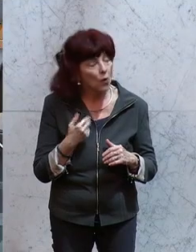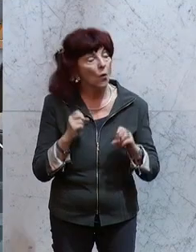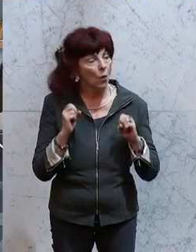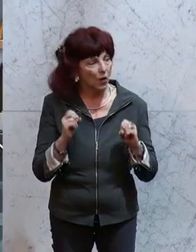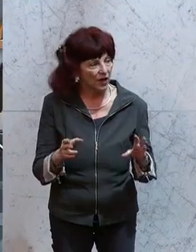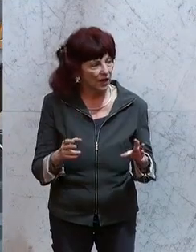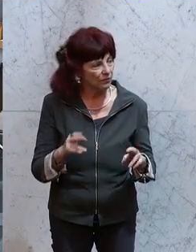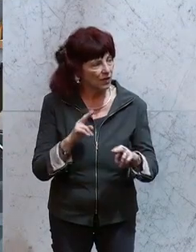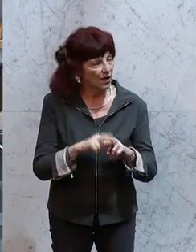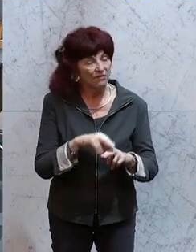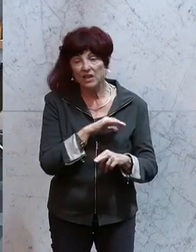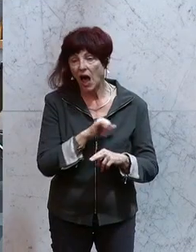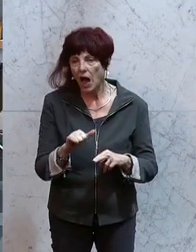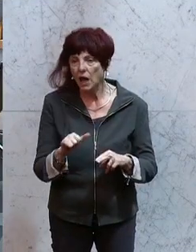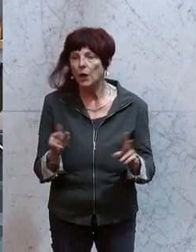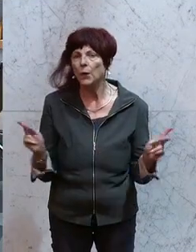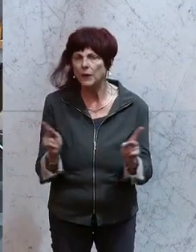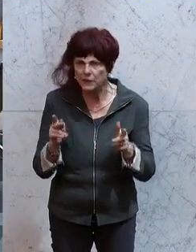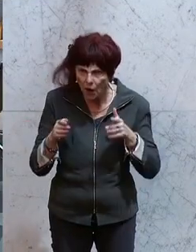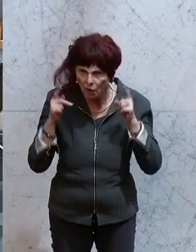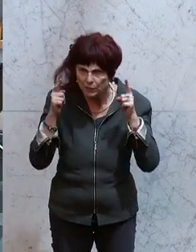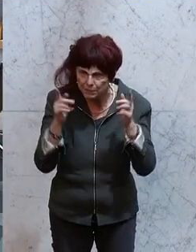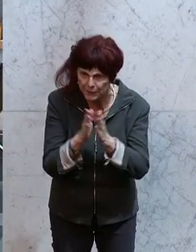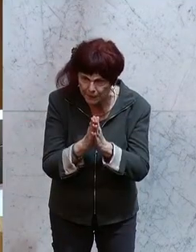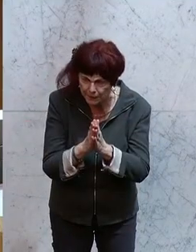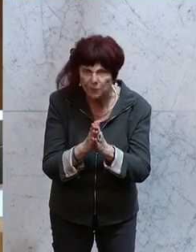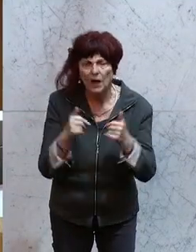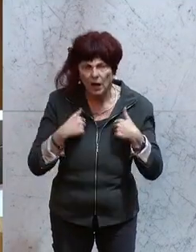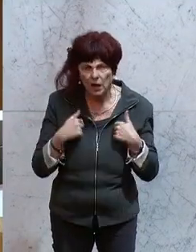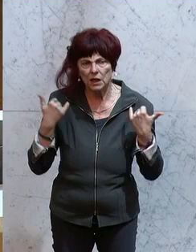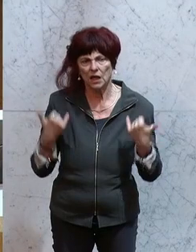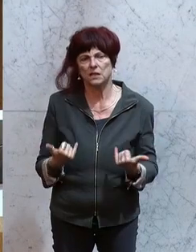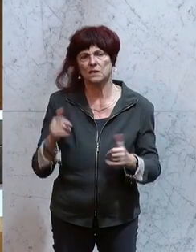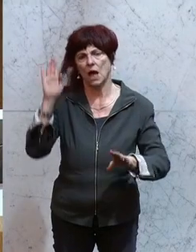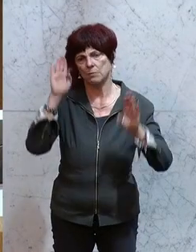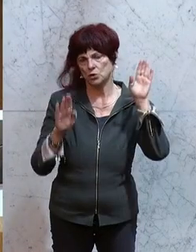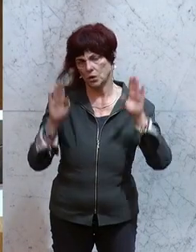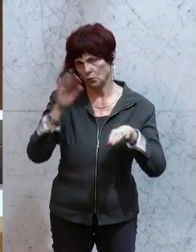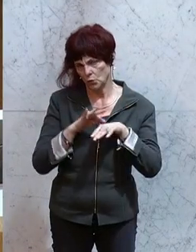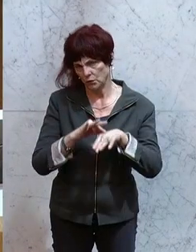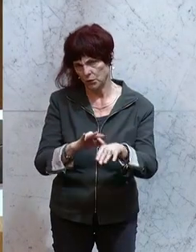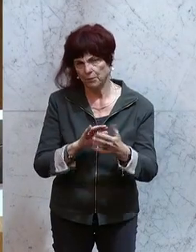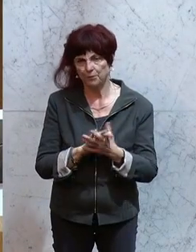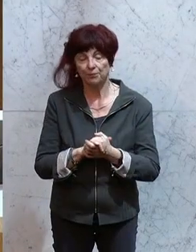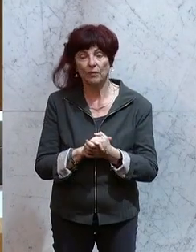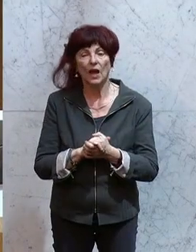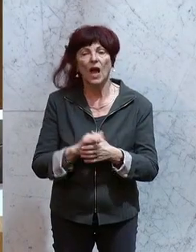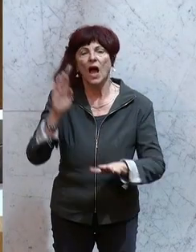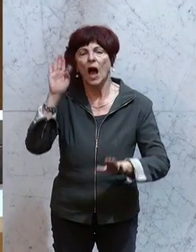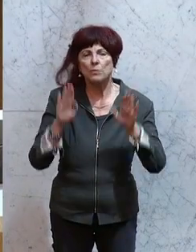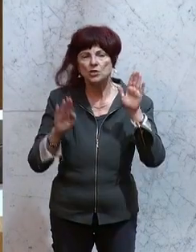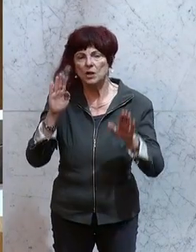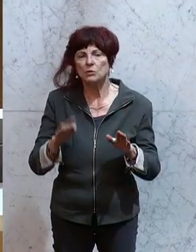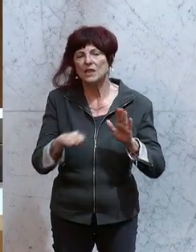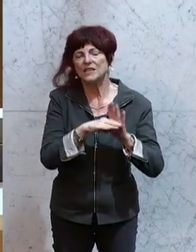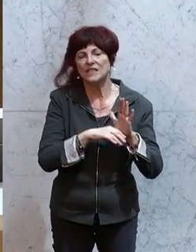Wenn wir alle ganz kurz konzentriert sein können, dann kann ich mit dem Abstimmungsvorgang beginnen. Abstimmung über den